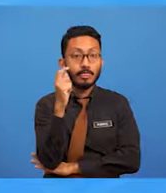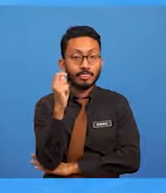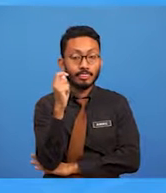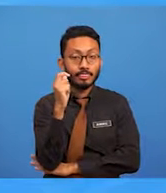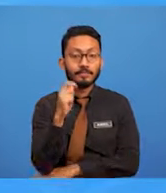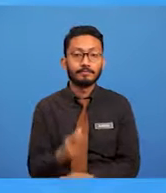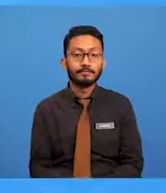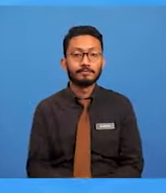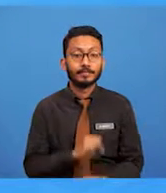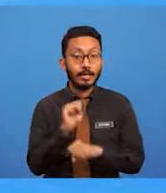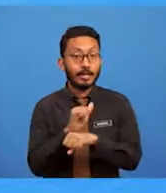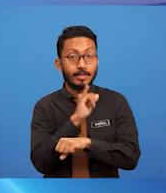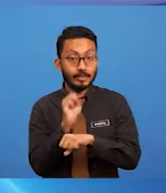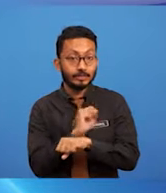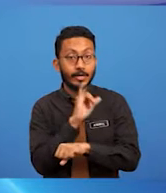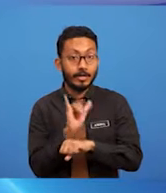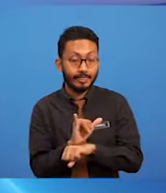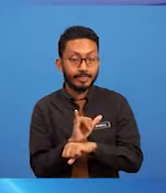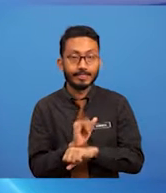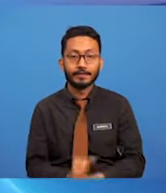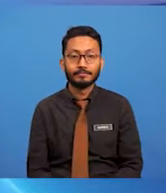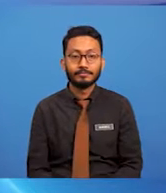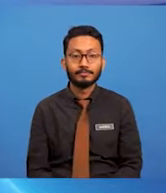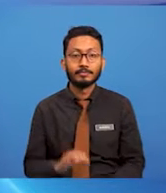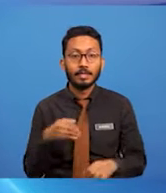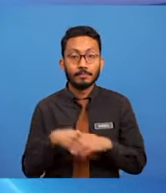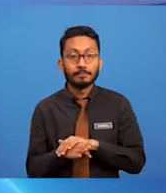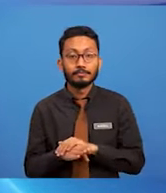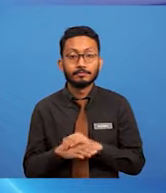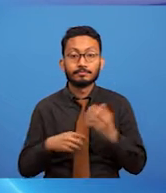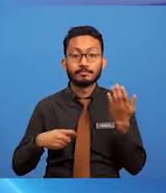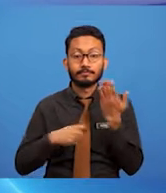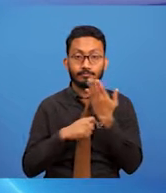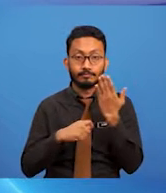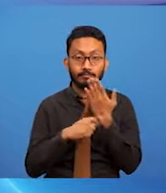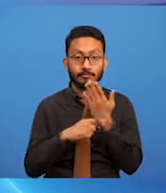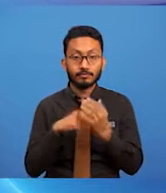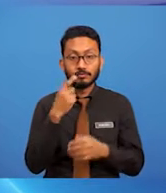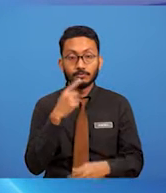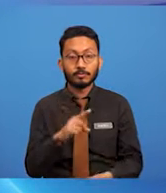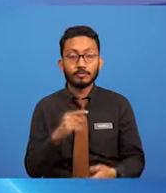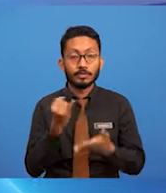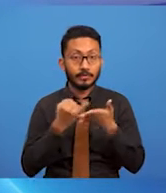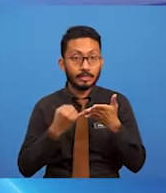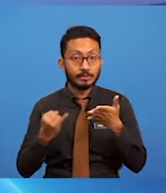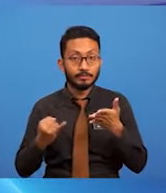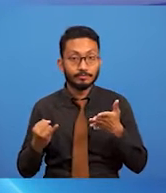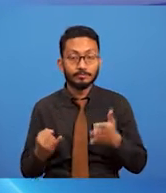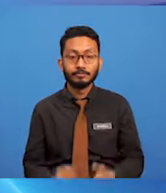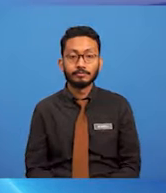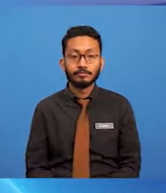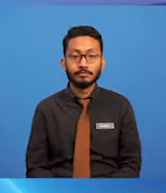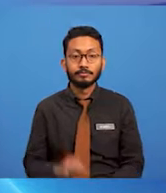Baiklah. dalam teknik melukis secara digital ini kita perlu tahu